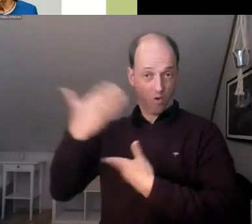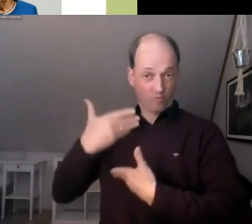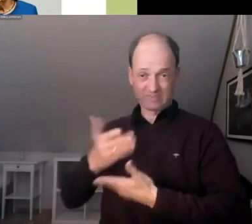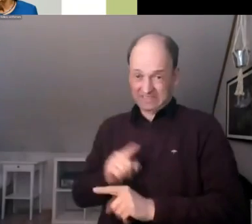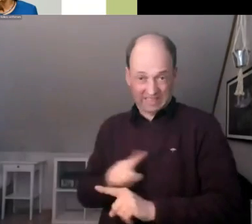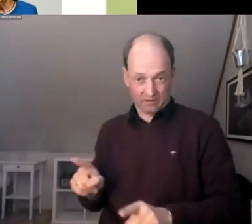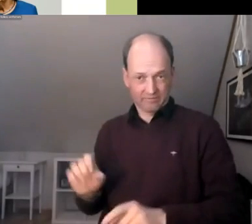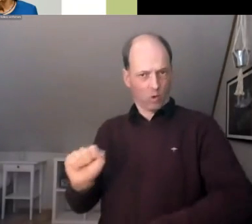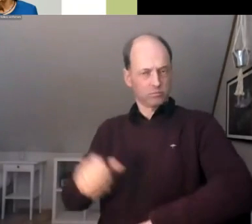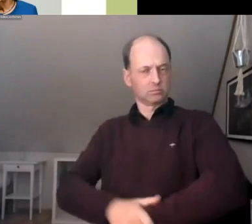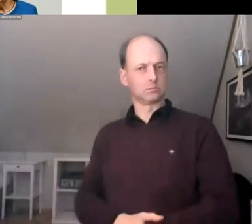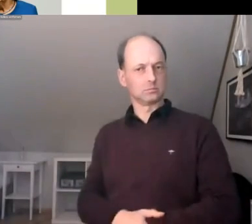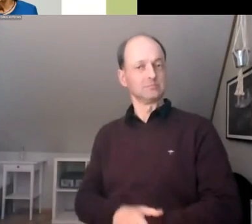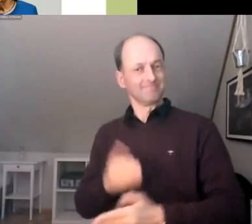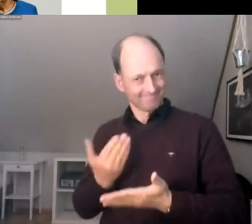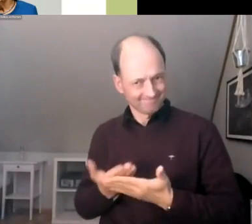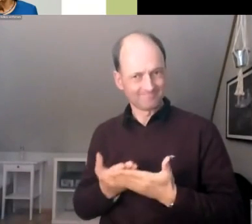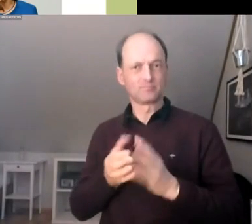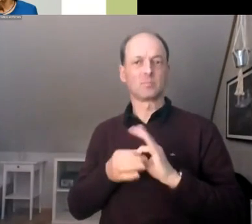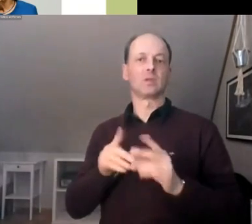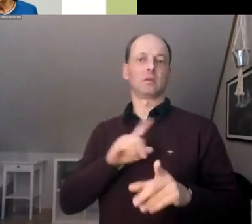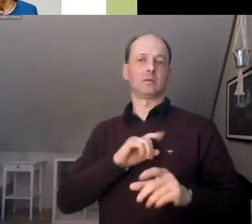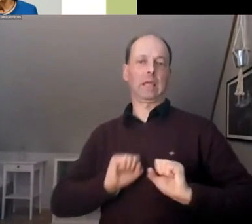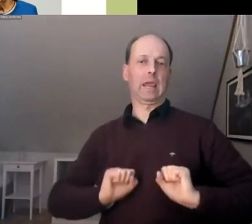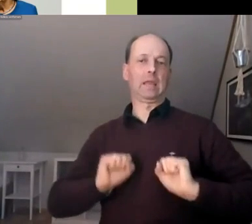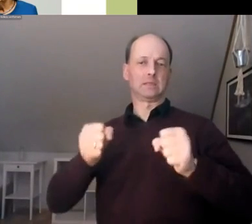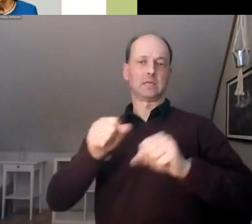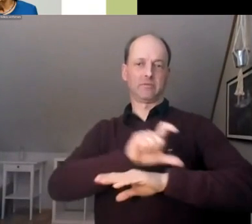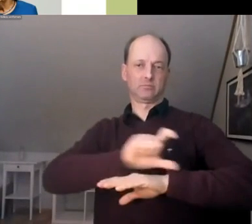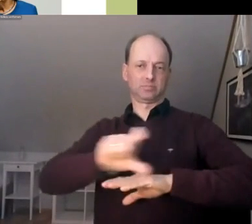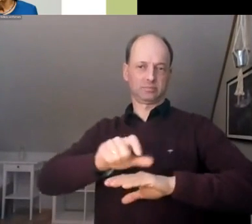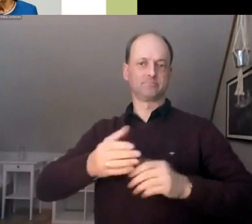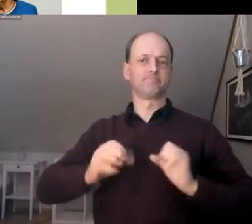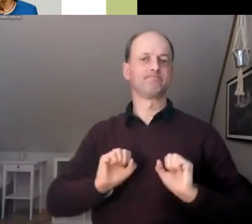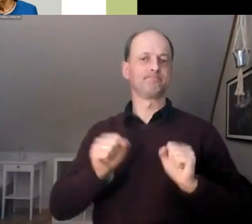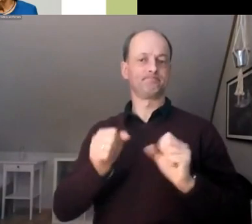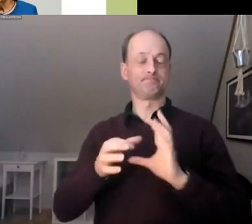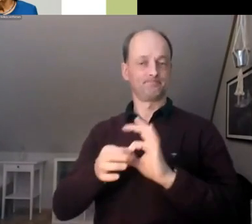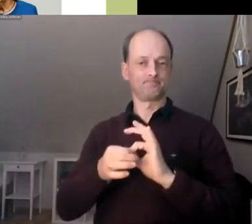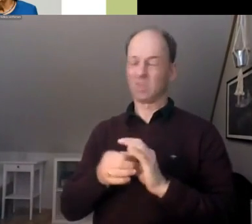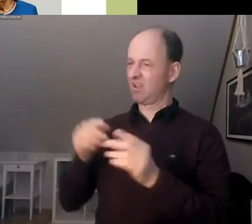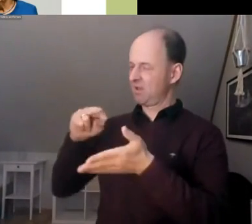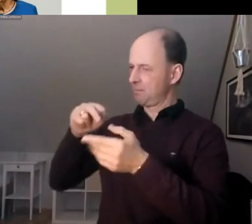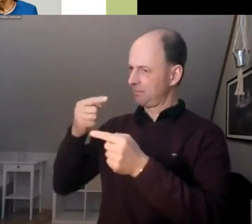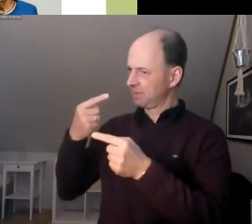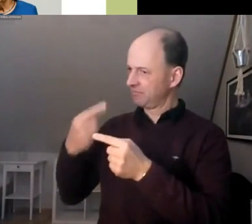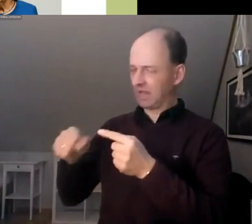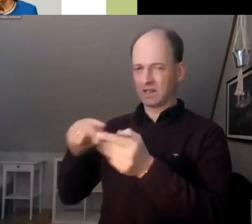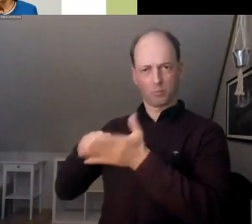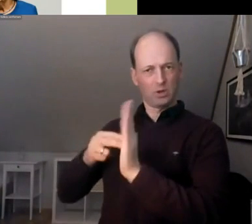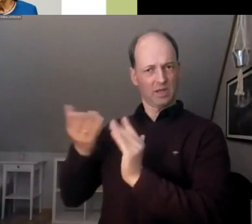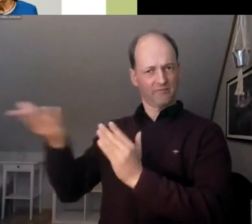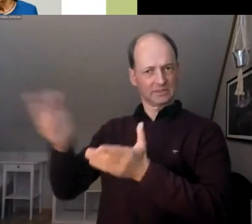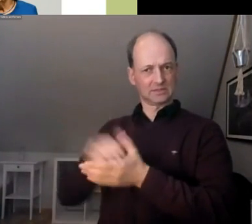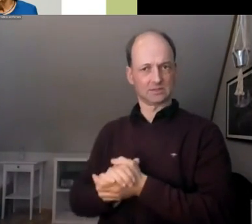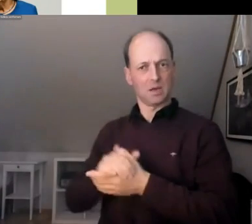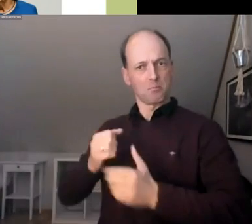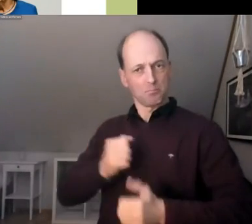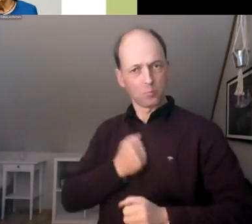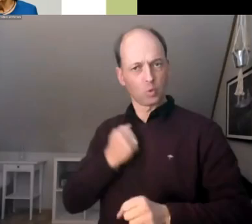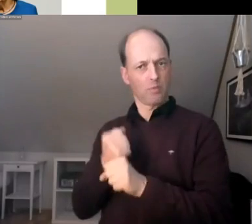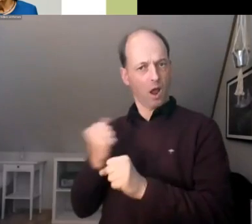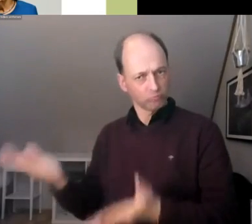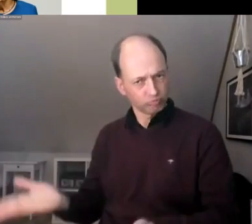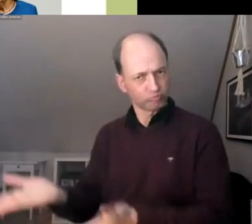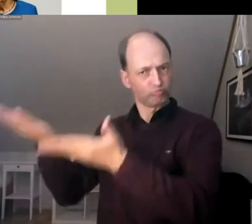Wir fragen uns, was fehlt der Politik? Wie können wir unseren PolitikerInnen Mut machen, das Notwendige